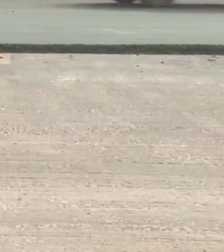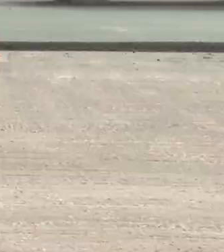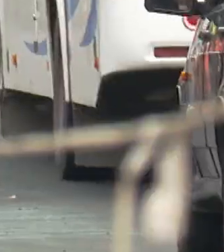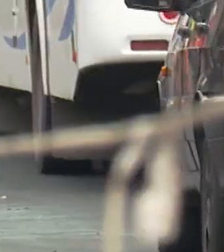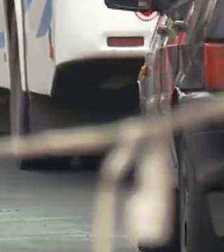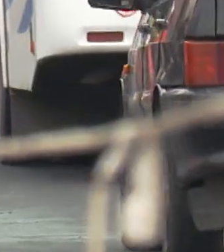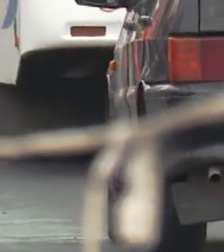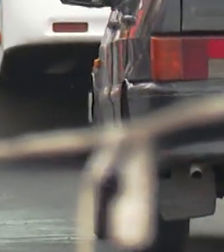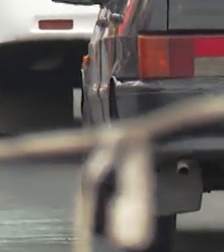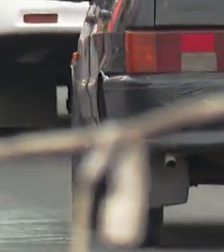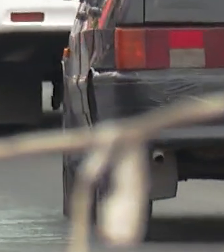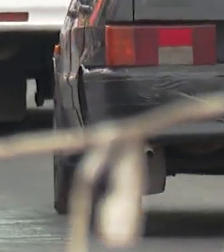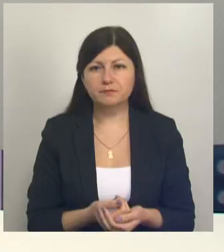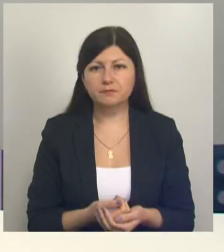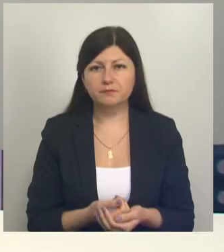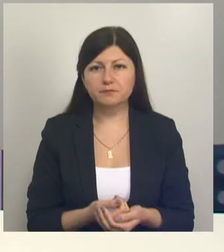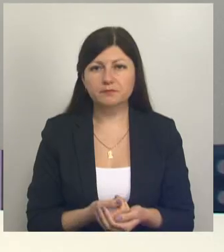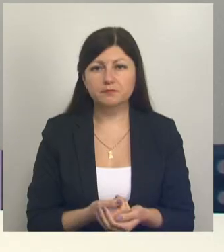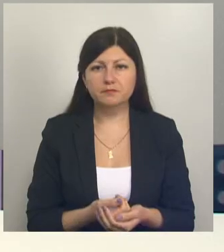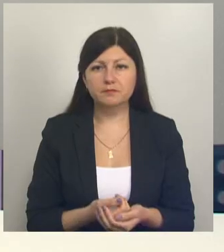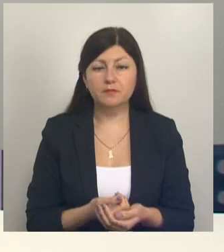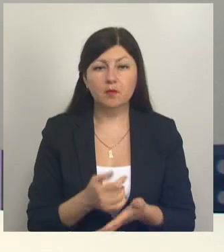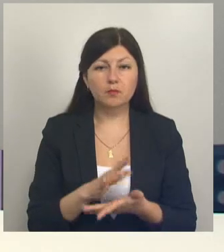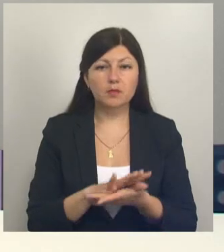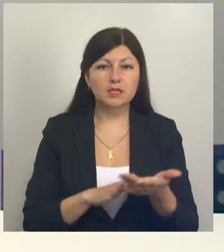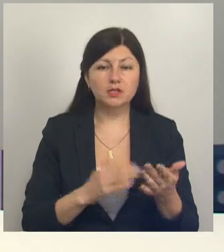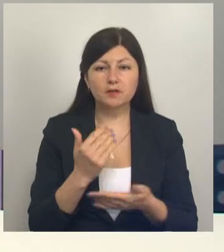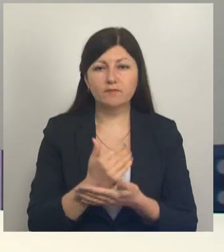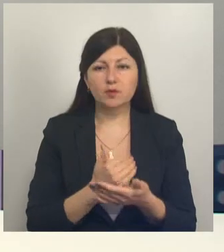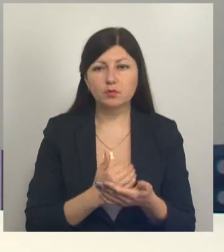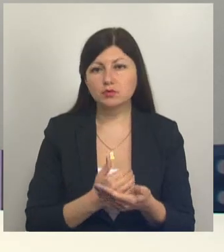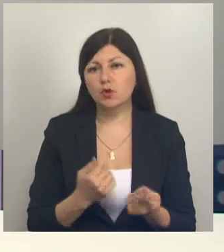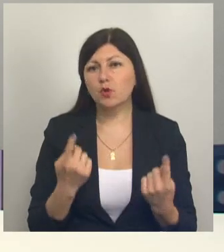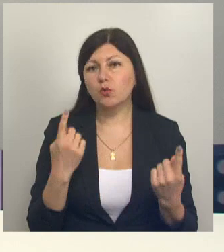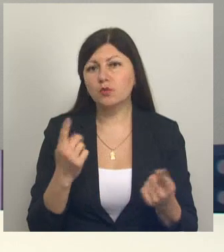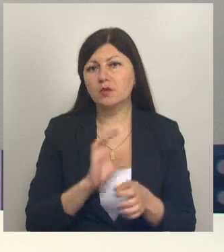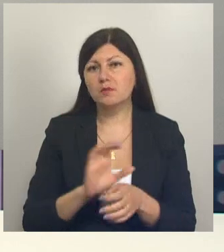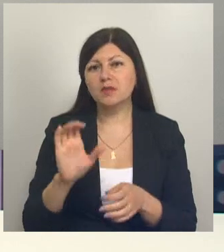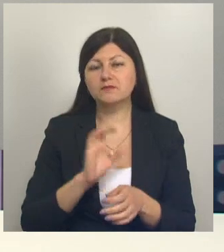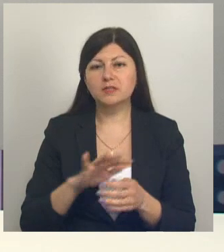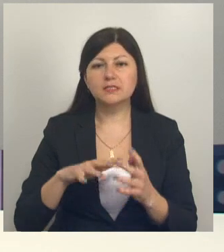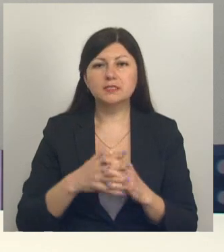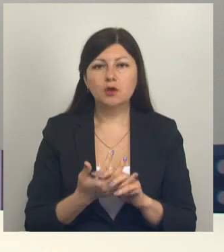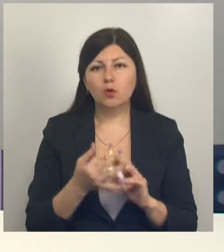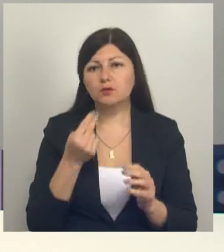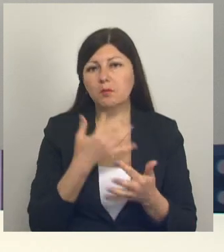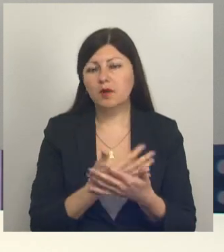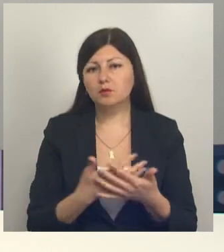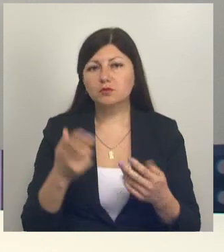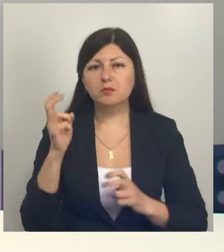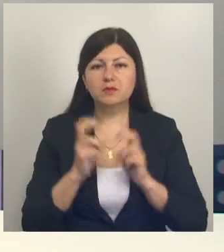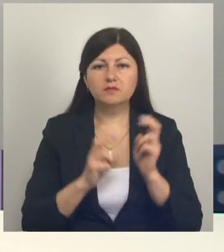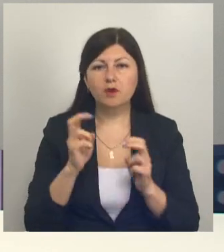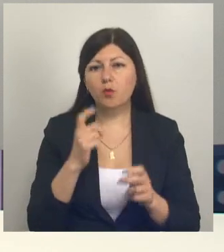закончить до середины июня. Продолжаем выпуск. Крупный производитель сельхозпродукции. Предприятие